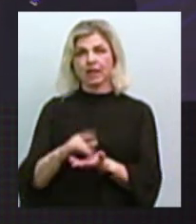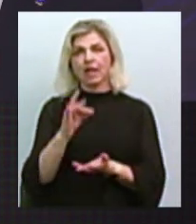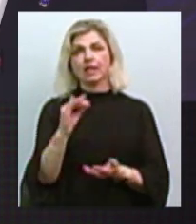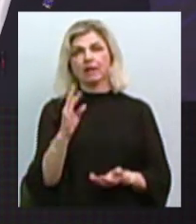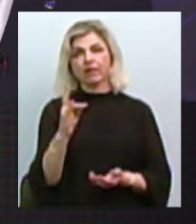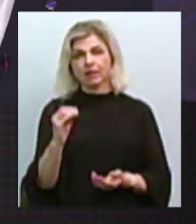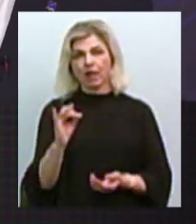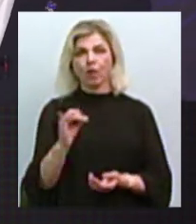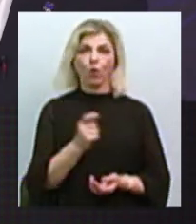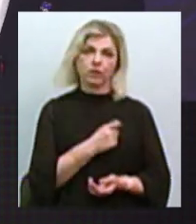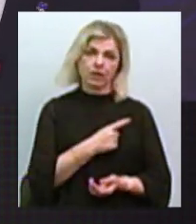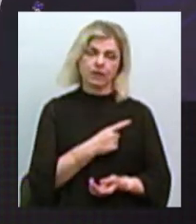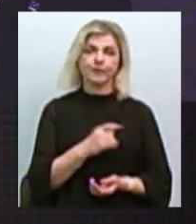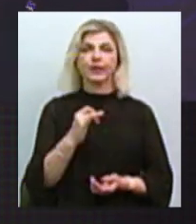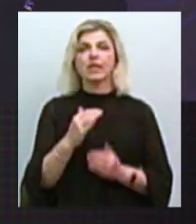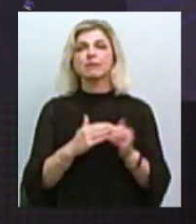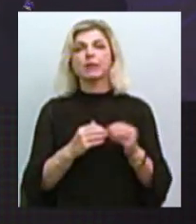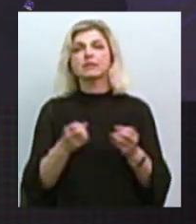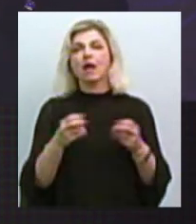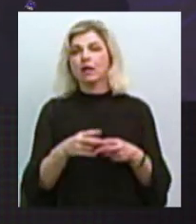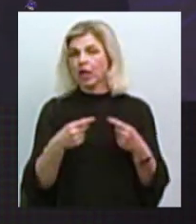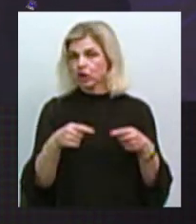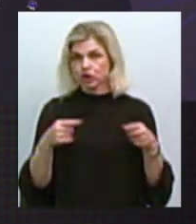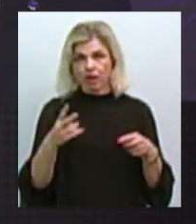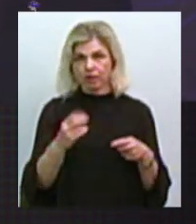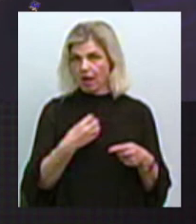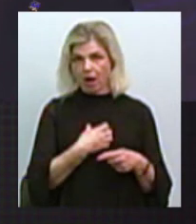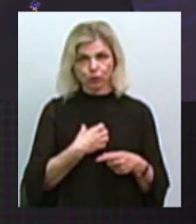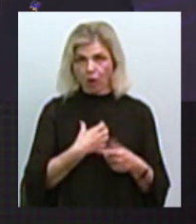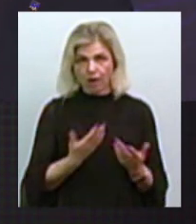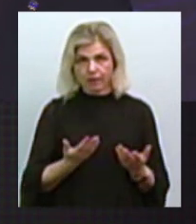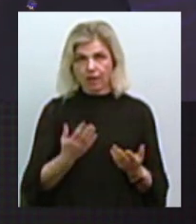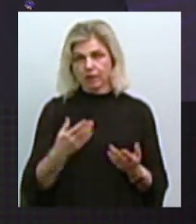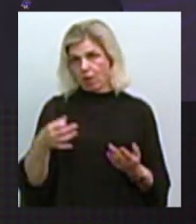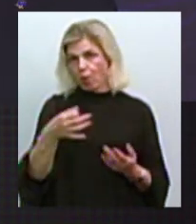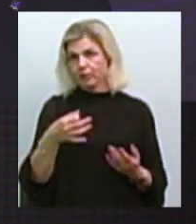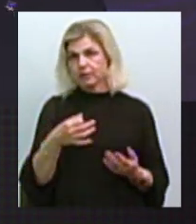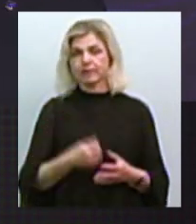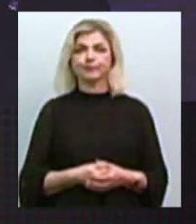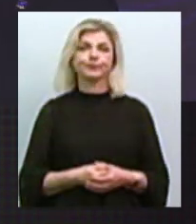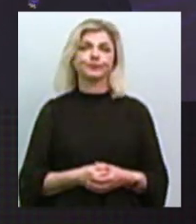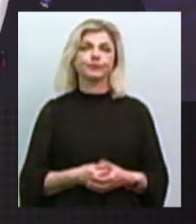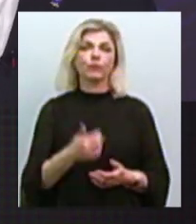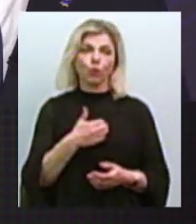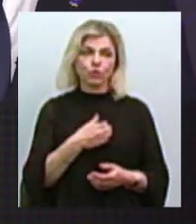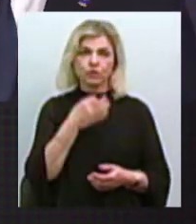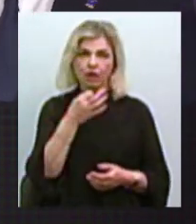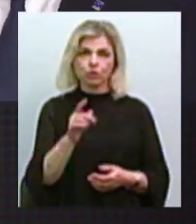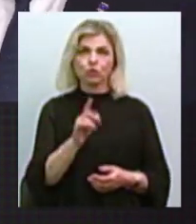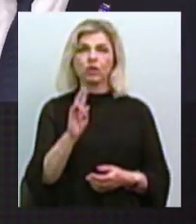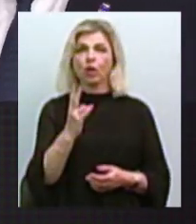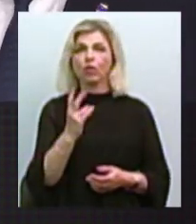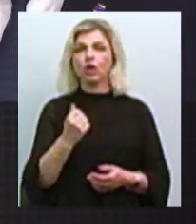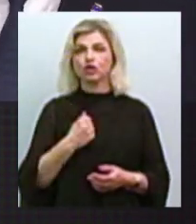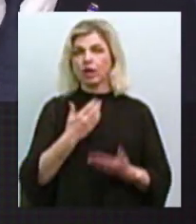Одеса. А інші спеціалізації не актуальні для Миколаївської, наприклад, області? Ну, я хочу зазначити, що в Миколаїві, на жаль,